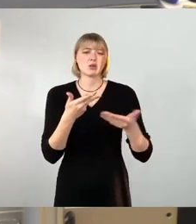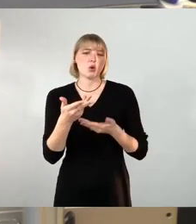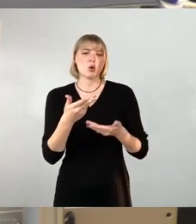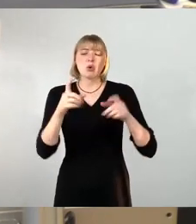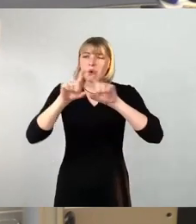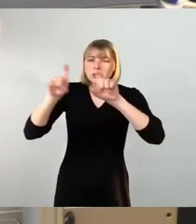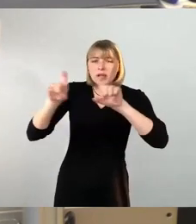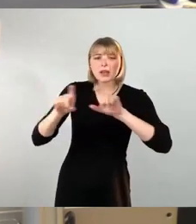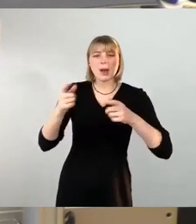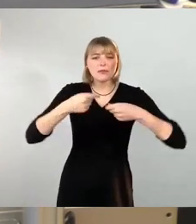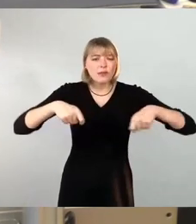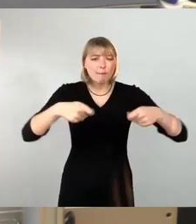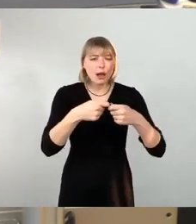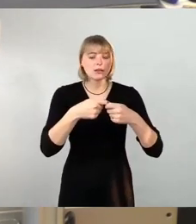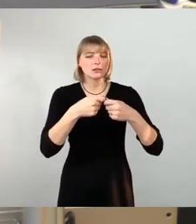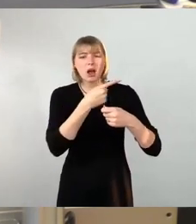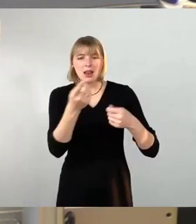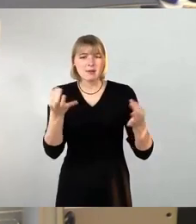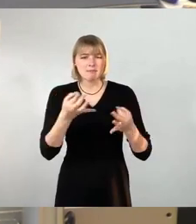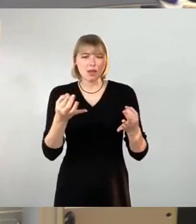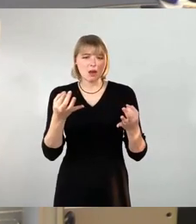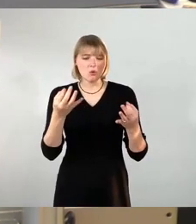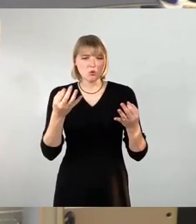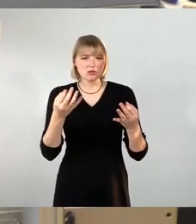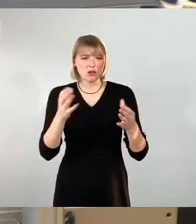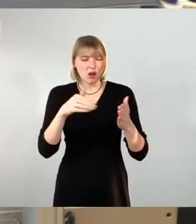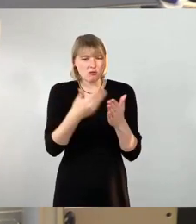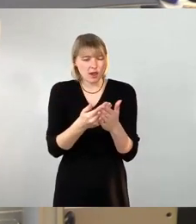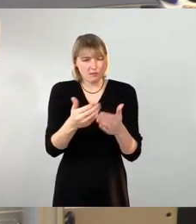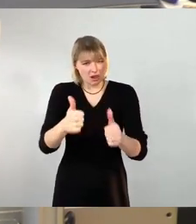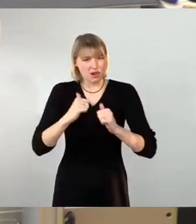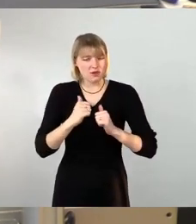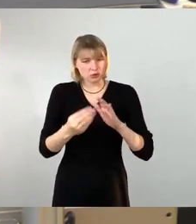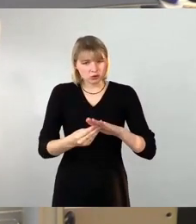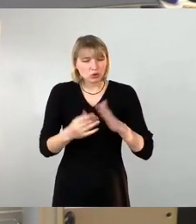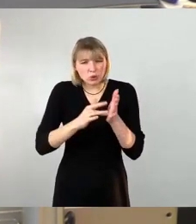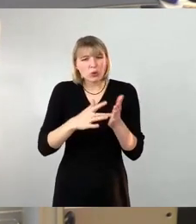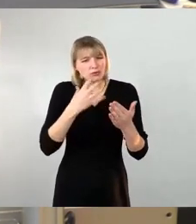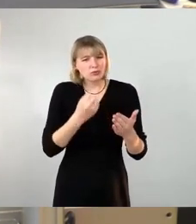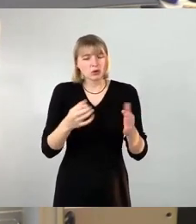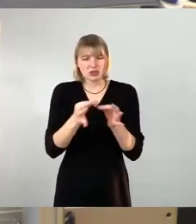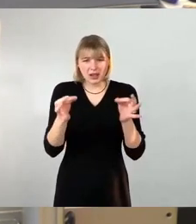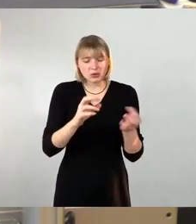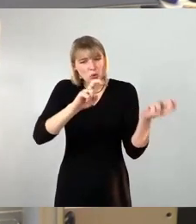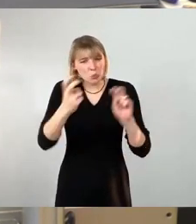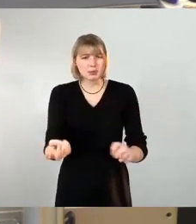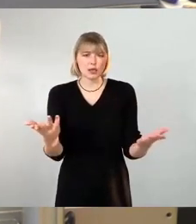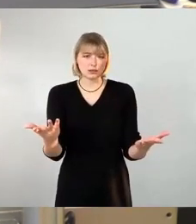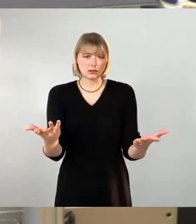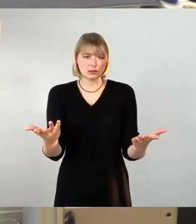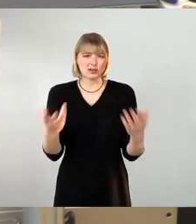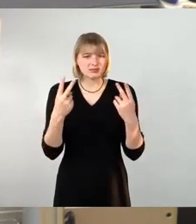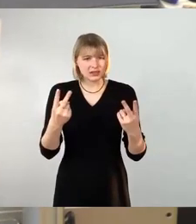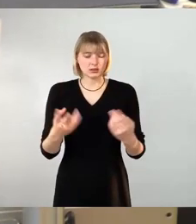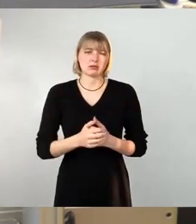Dekarbonisierung und Klimafolgenanpassung umsetzen müssen. Und von zivilgesellschaftlich engagierten Menschen